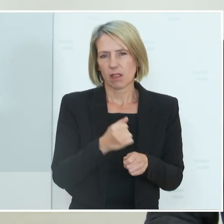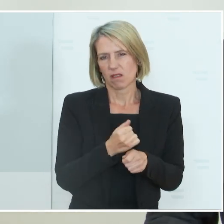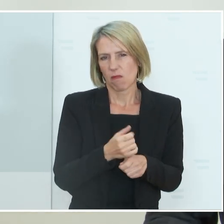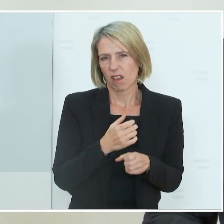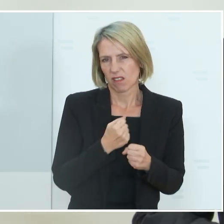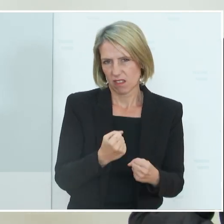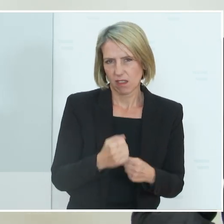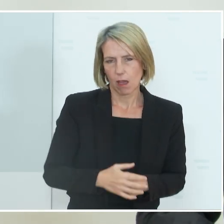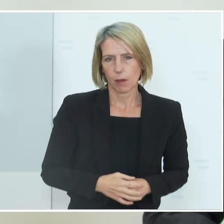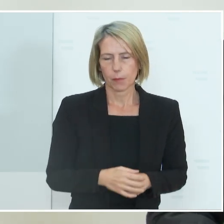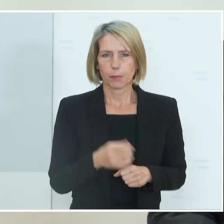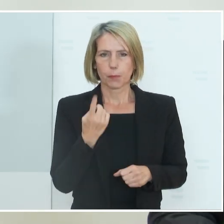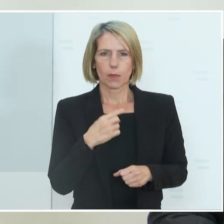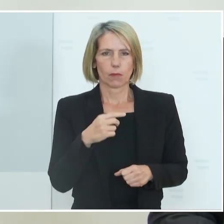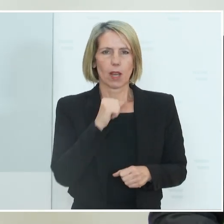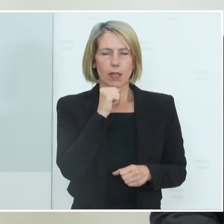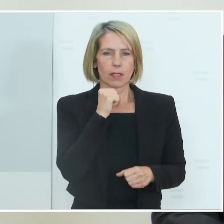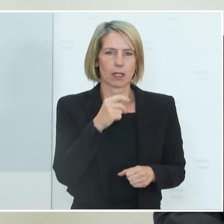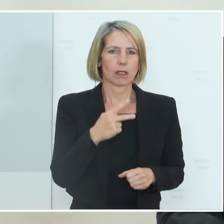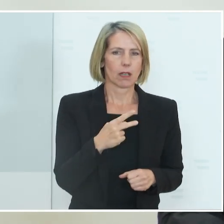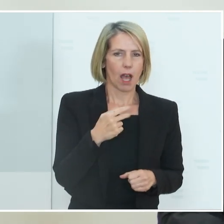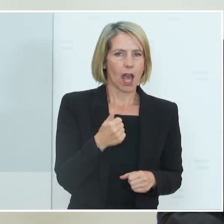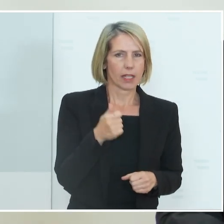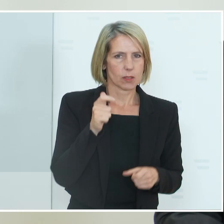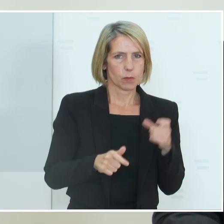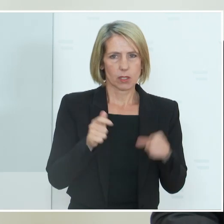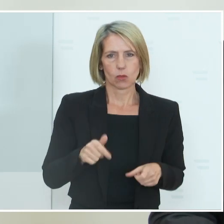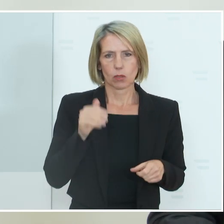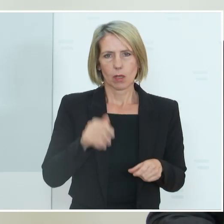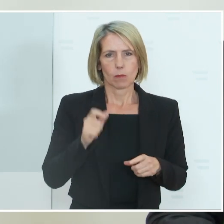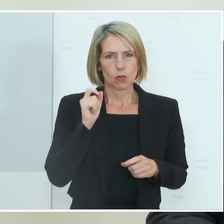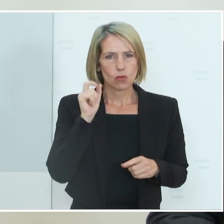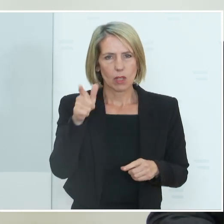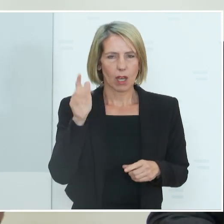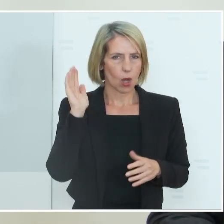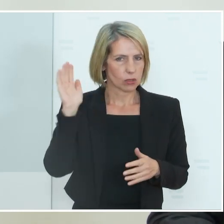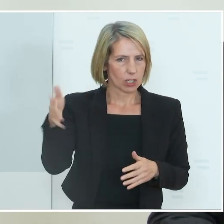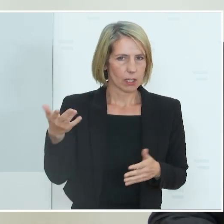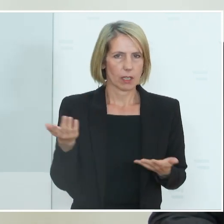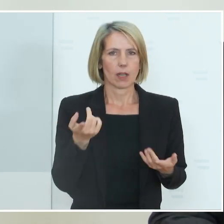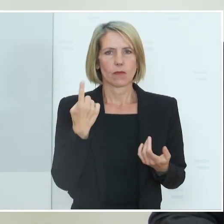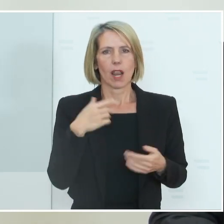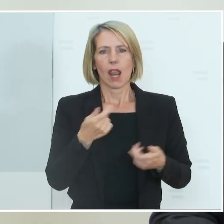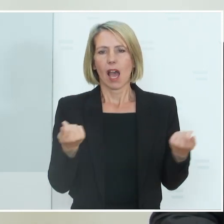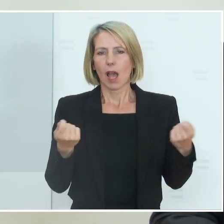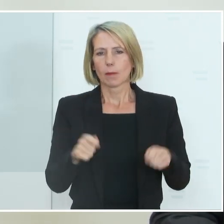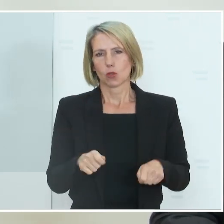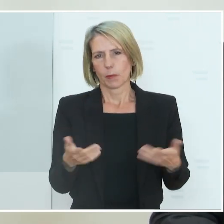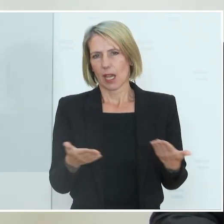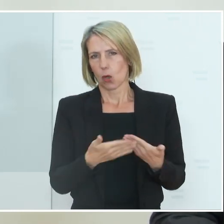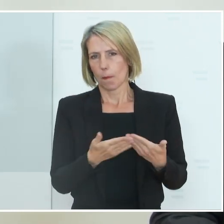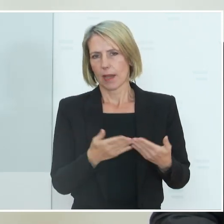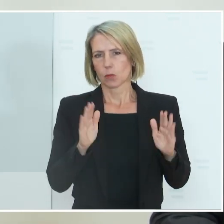weil nicht K1 Personen dann nach Hause geschickt werden müssen, weil man keine Absperrungen mehr braucht,